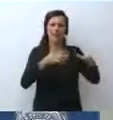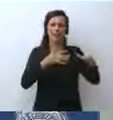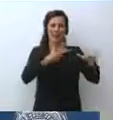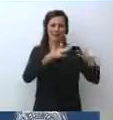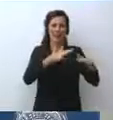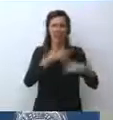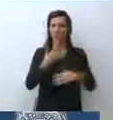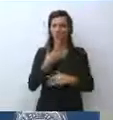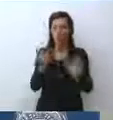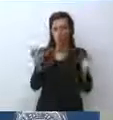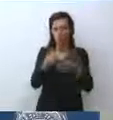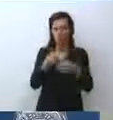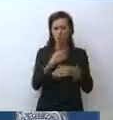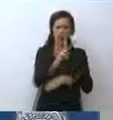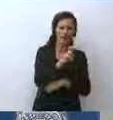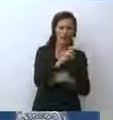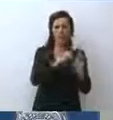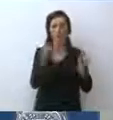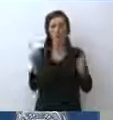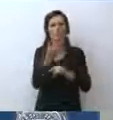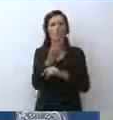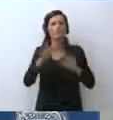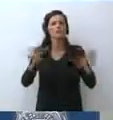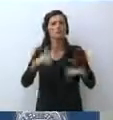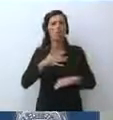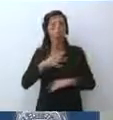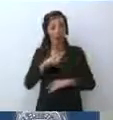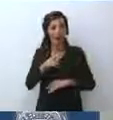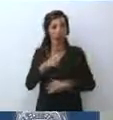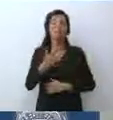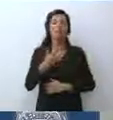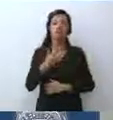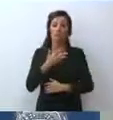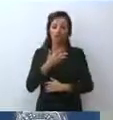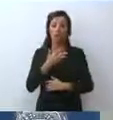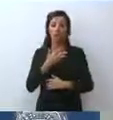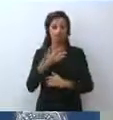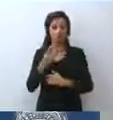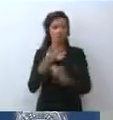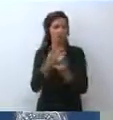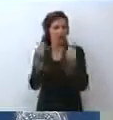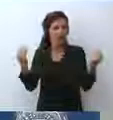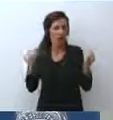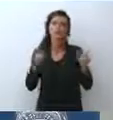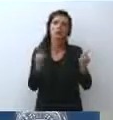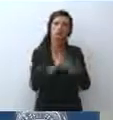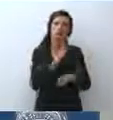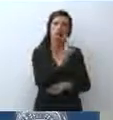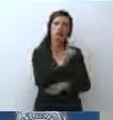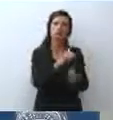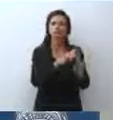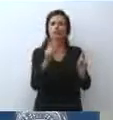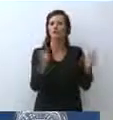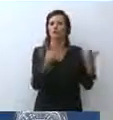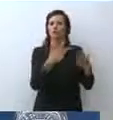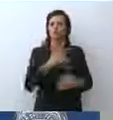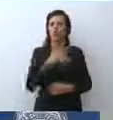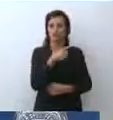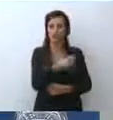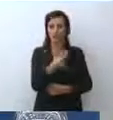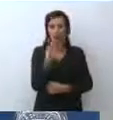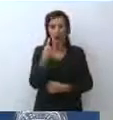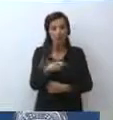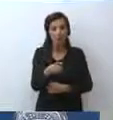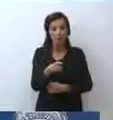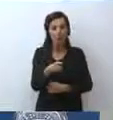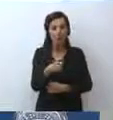anni c'è una risposta molto alta e anche tra i 12 e i 18 anni. E questo ci offre anche un'arma in